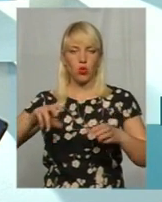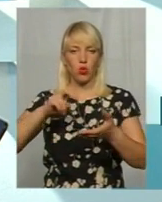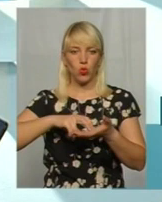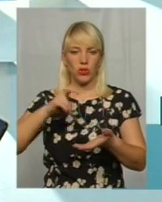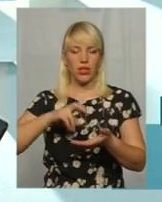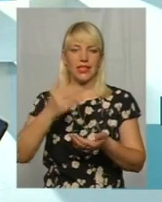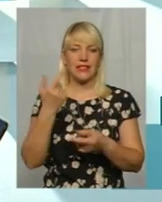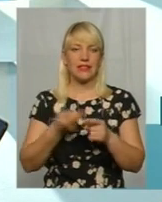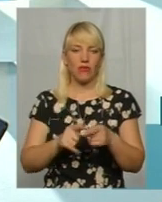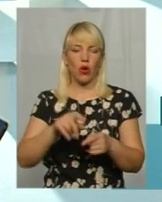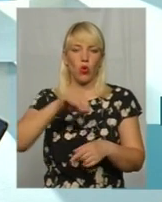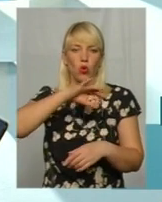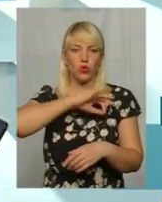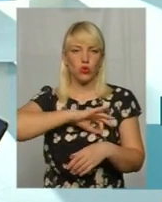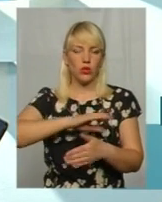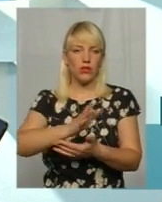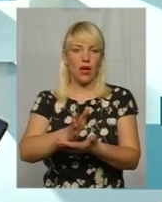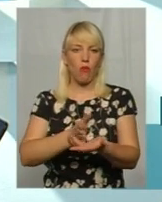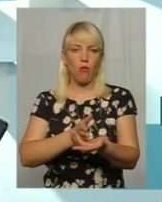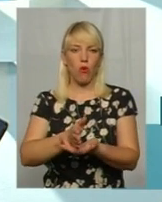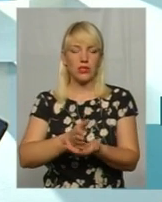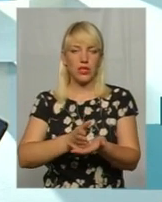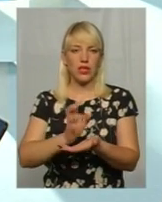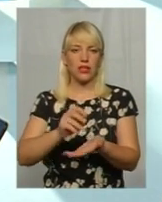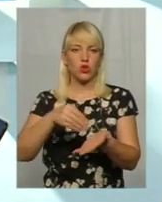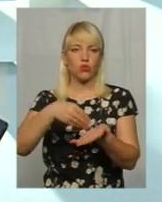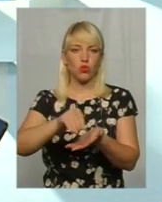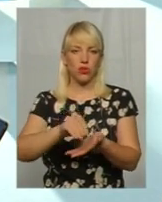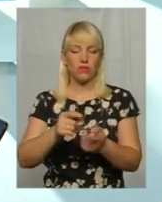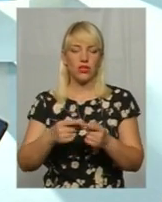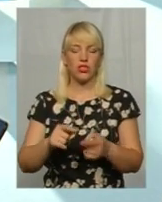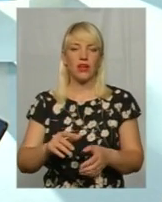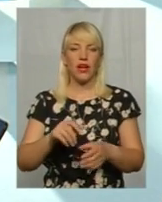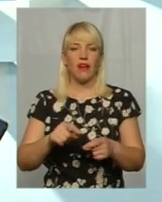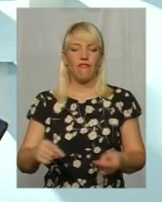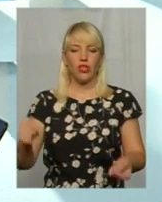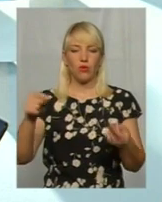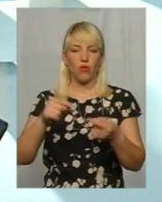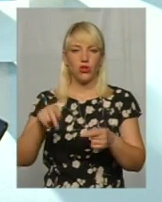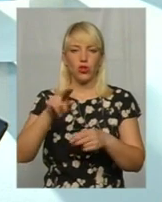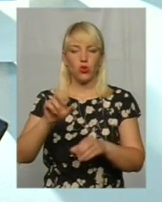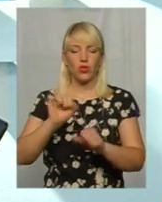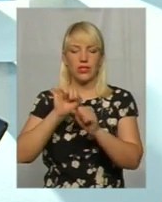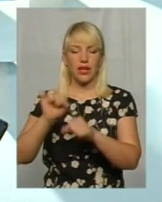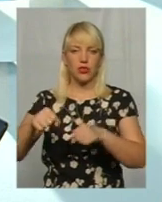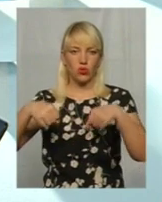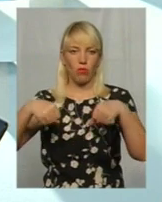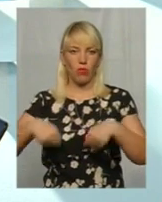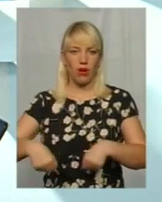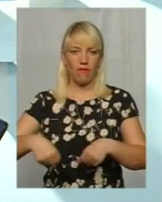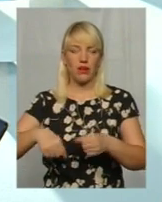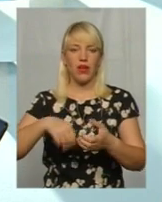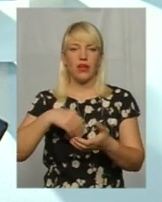певних послуг, або певних товарів. Відповідно, закон про захист прав споживачів покладає на державну управління